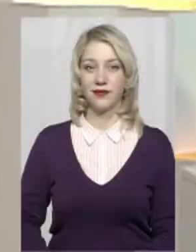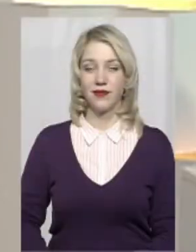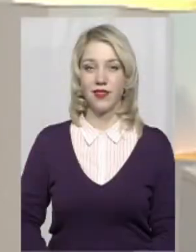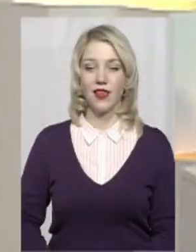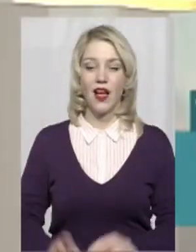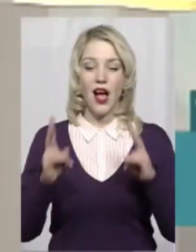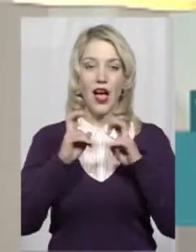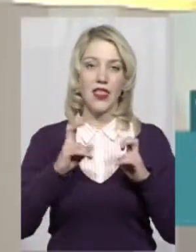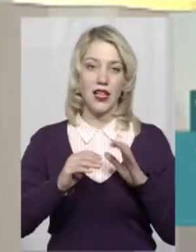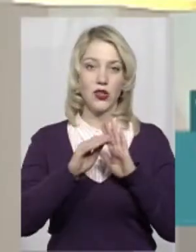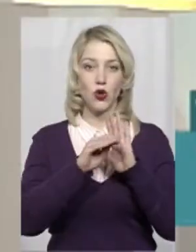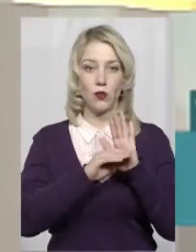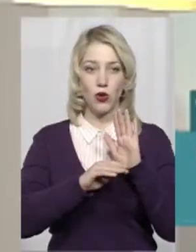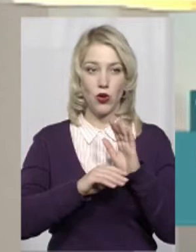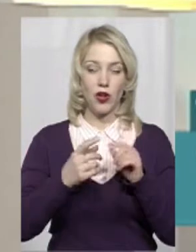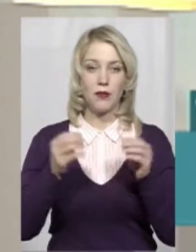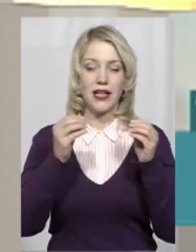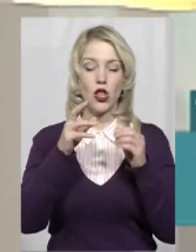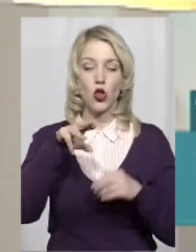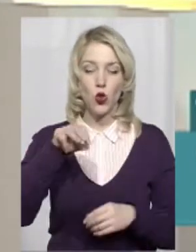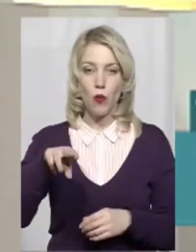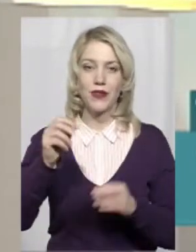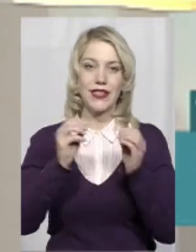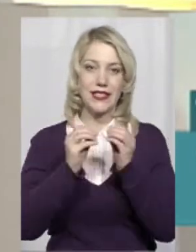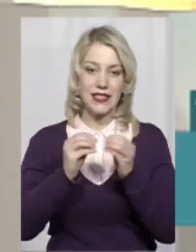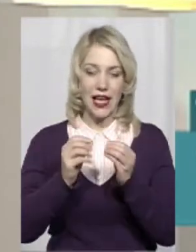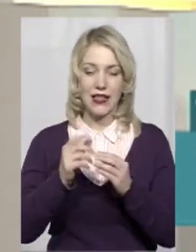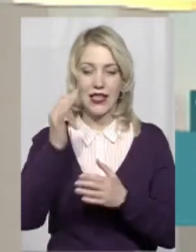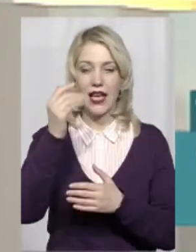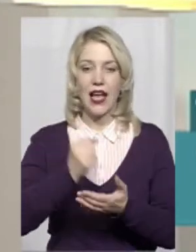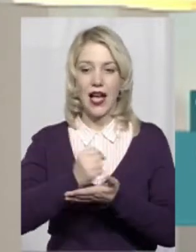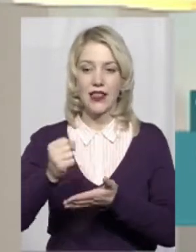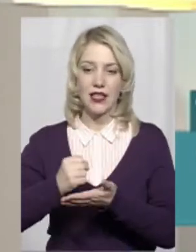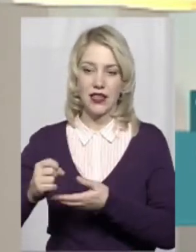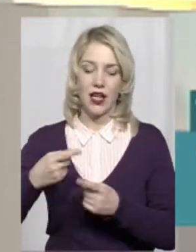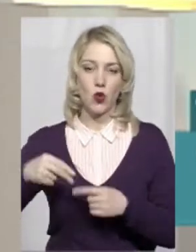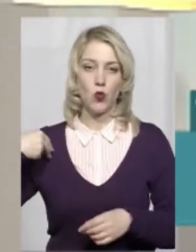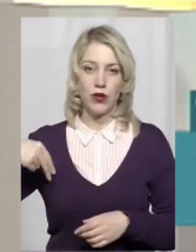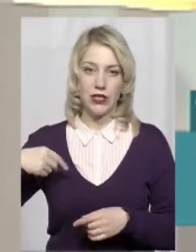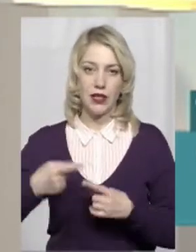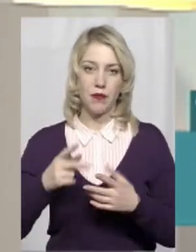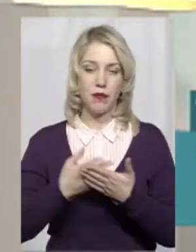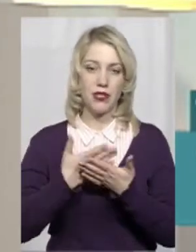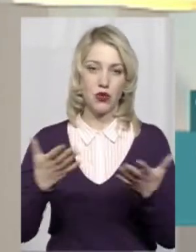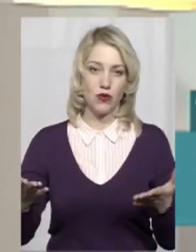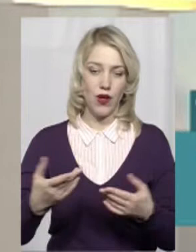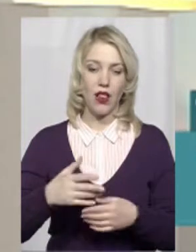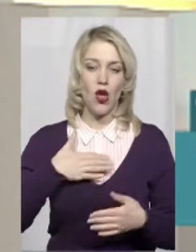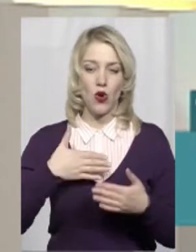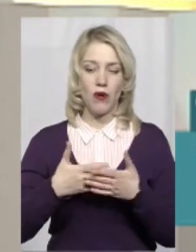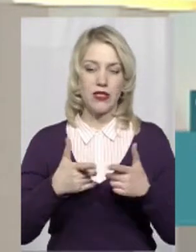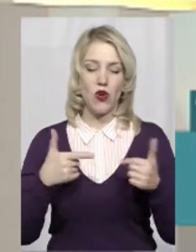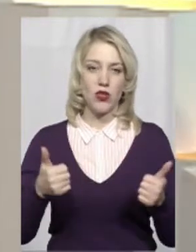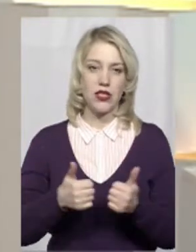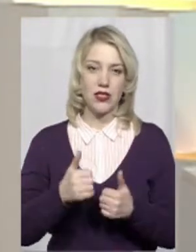Аналітику програм топ-десятки кандидатів у президенти нині у Хмельницькому презентувала громадська організація «Центр.Юей». Її